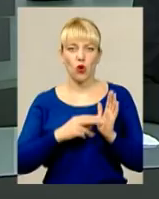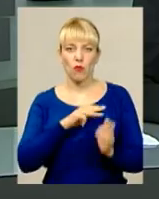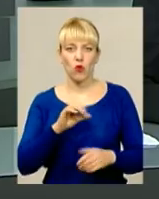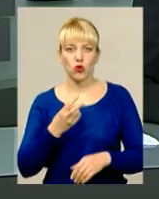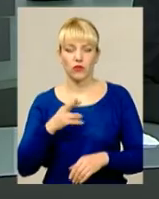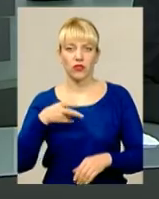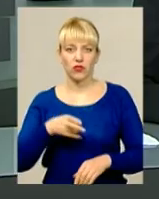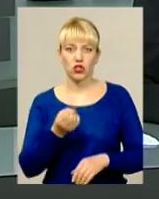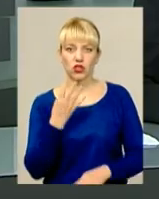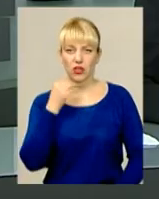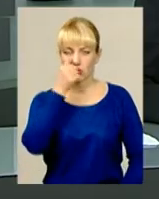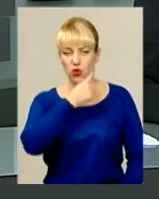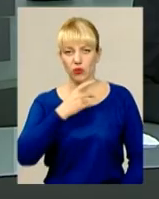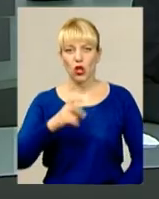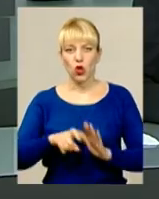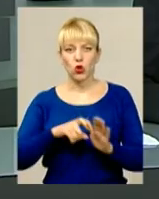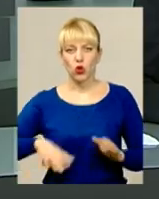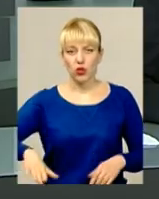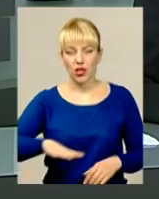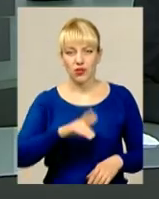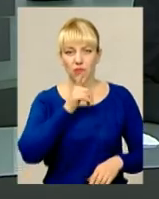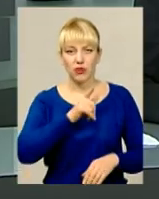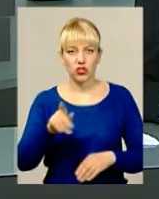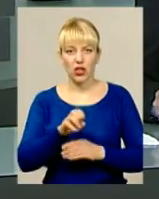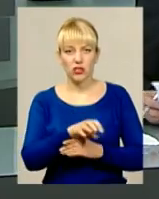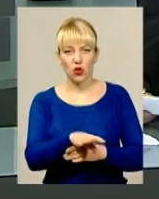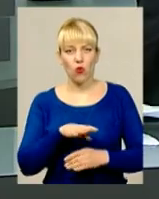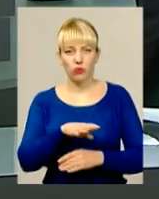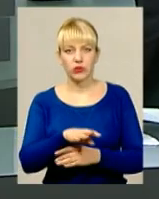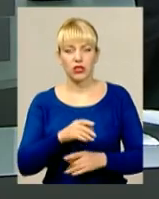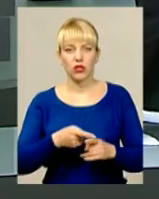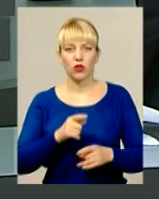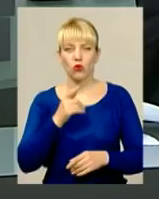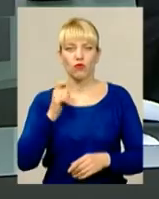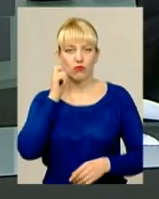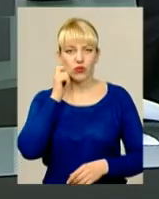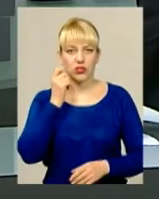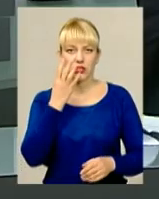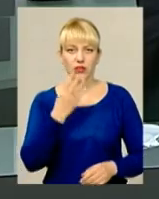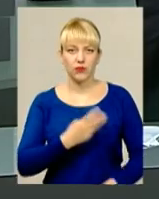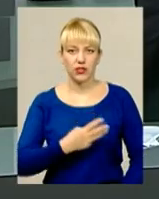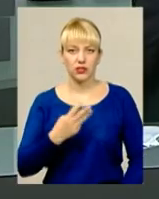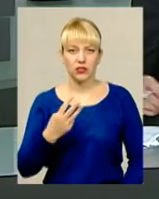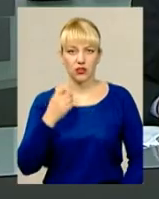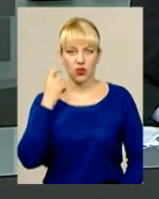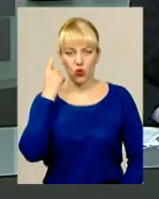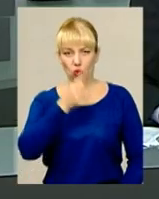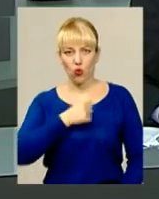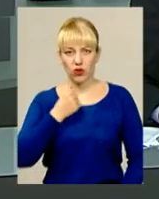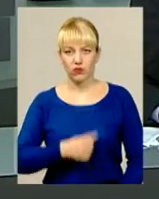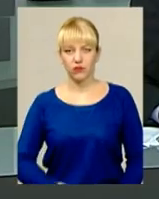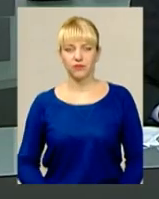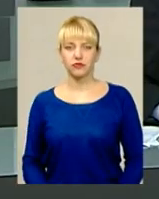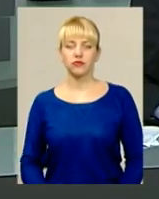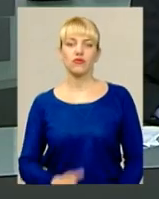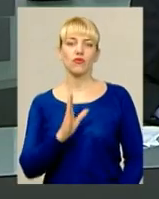року на Донеччині під час артилерійського обстрілу у віці 33 років. У